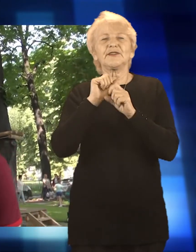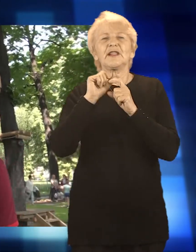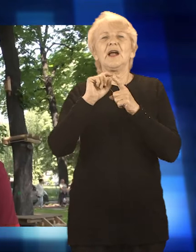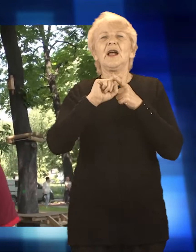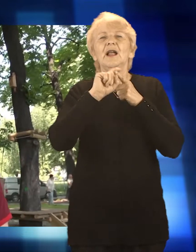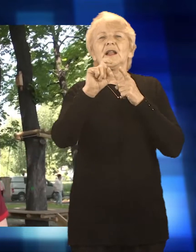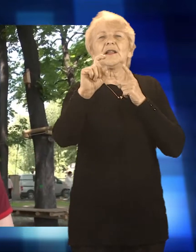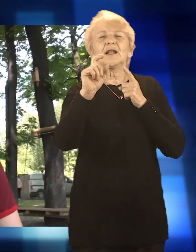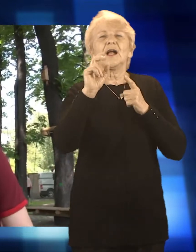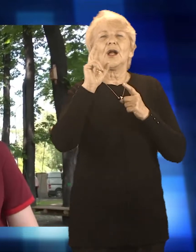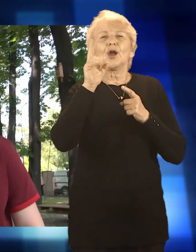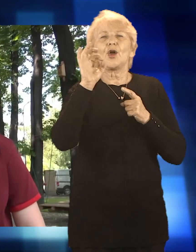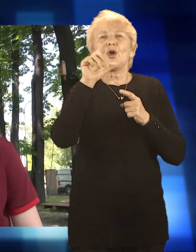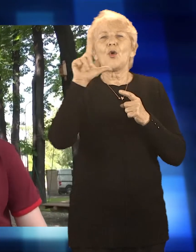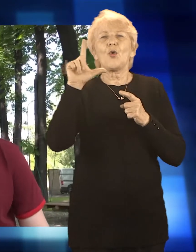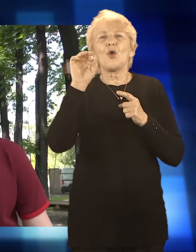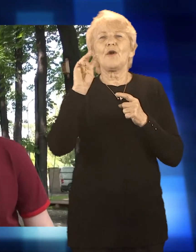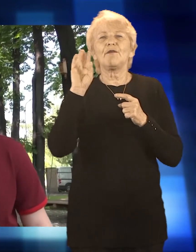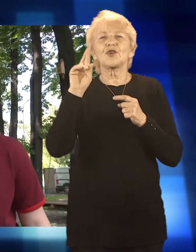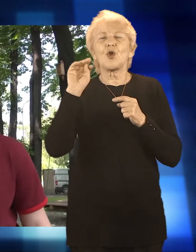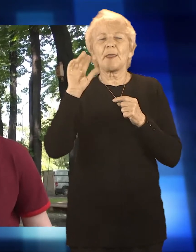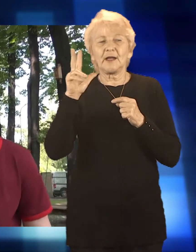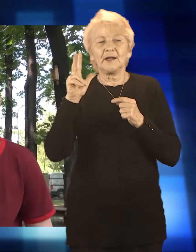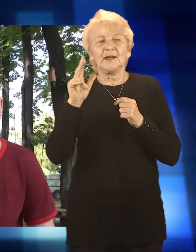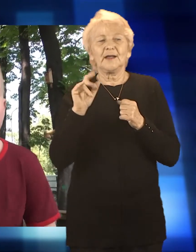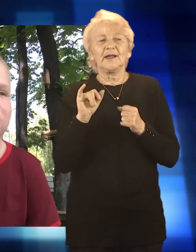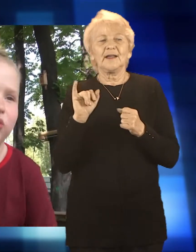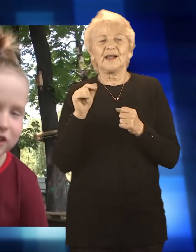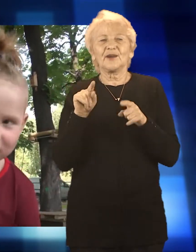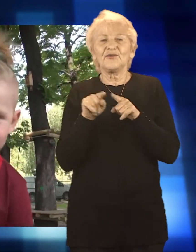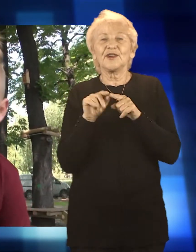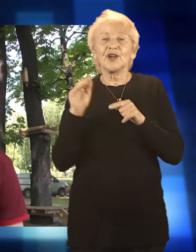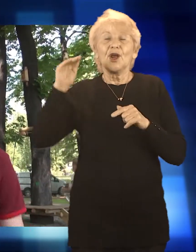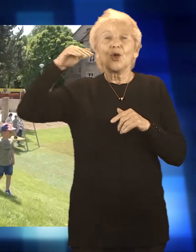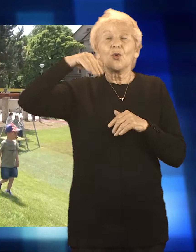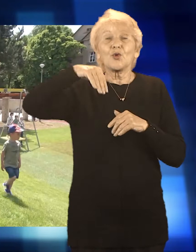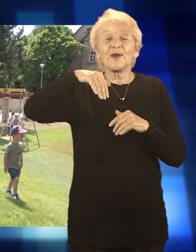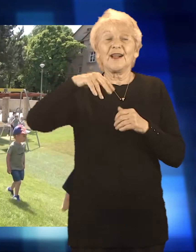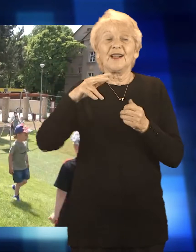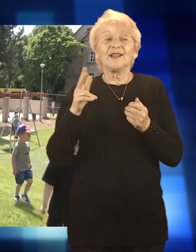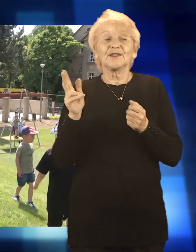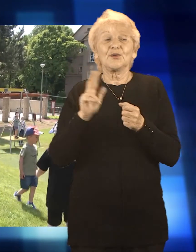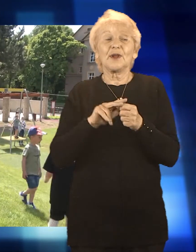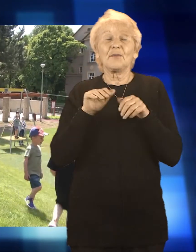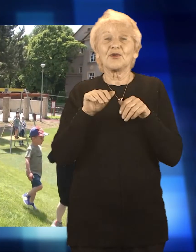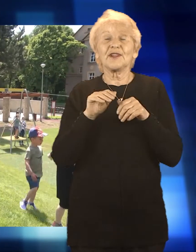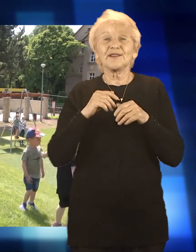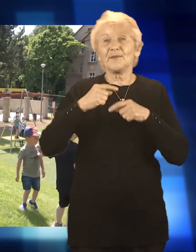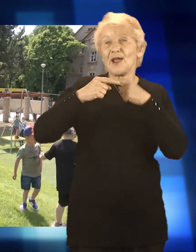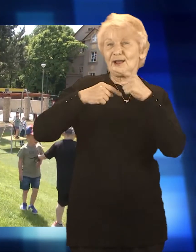zjeżdżający i jeszcze ten, ta górka. Często tu będziesz bywał?